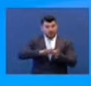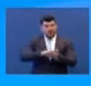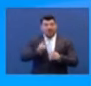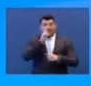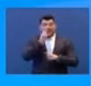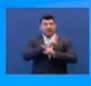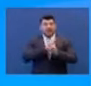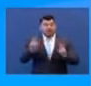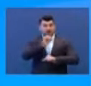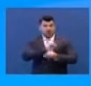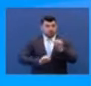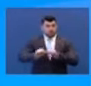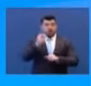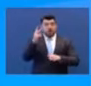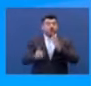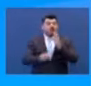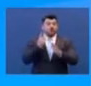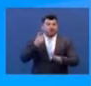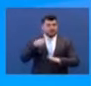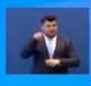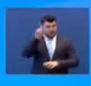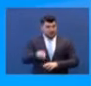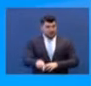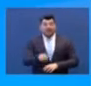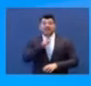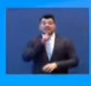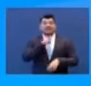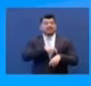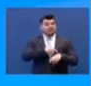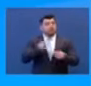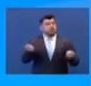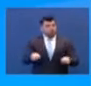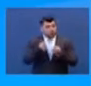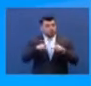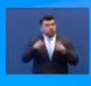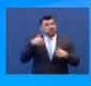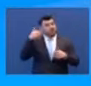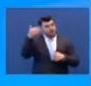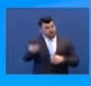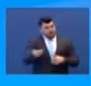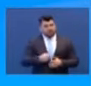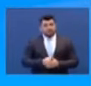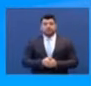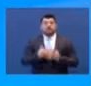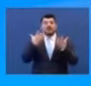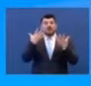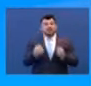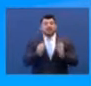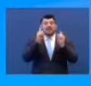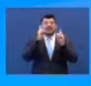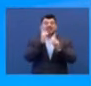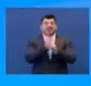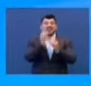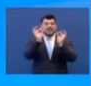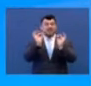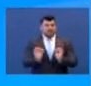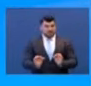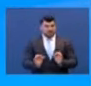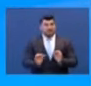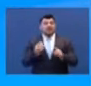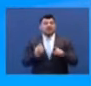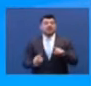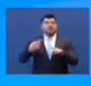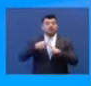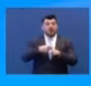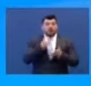την ημέρα και κατά τη διάρκεια λειτουργίας του σχολείου και μετά το πέρας αυτού έχει προβλεφθεί ειδική νομοθετική ρύθμιση και επιπλέον κονδύλια